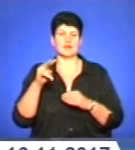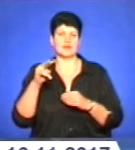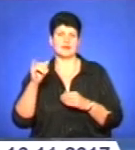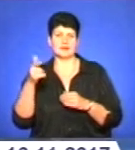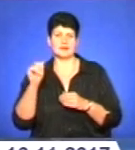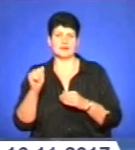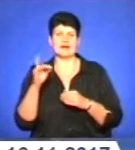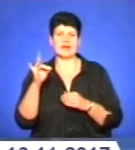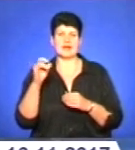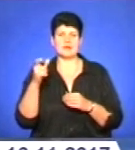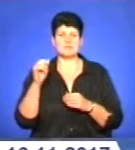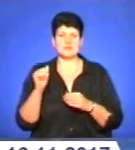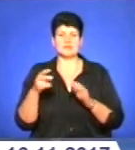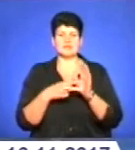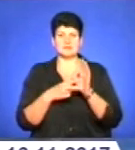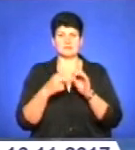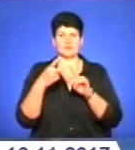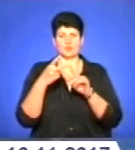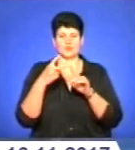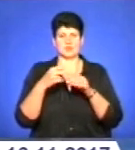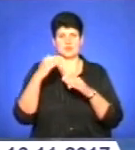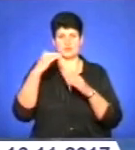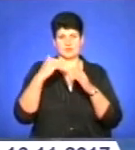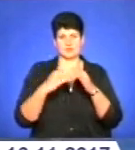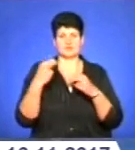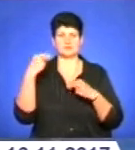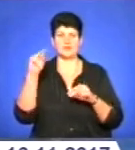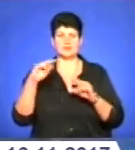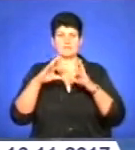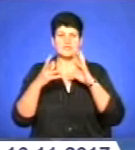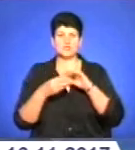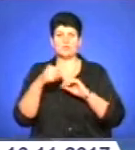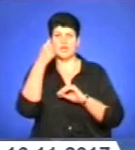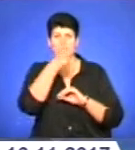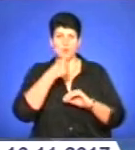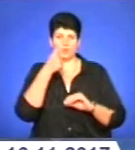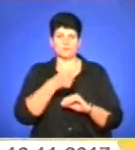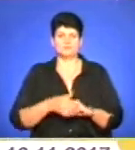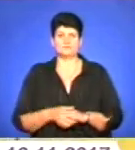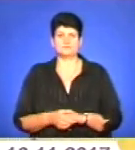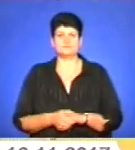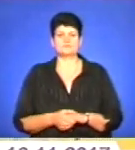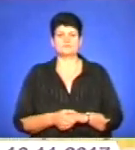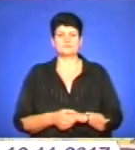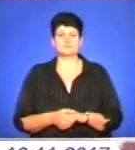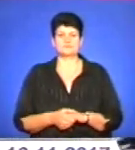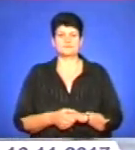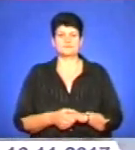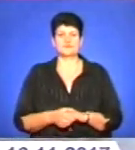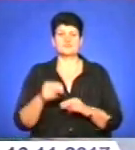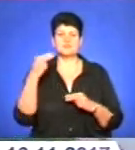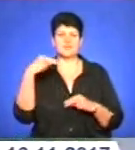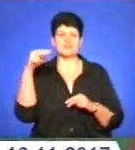посіли другу сходинку чемпіонату за підсумками року. Детальніше у наступному матеріалі. У